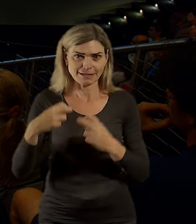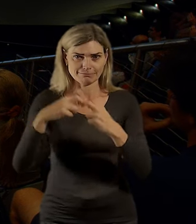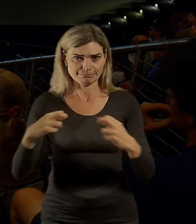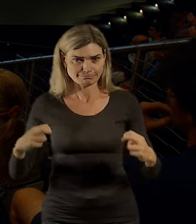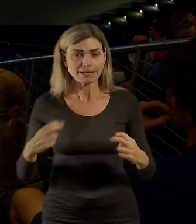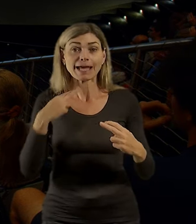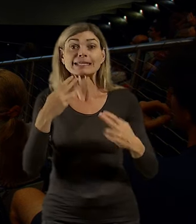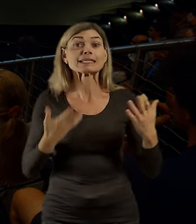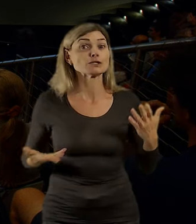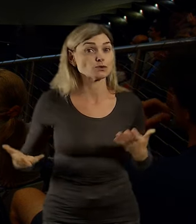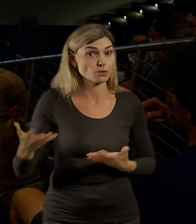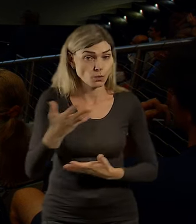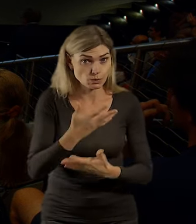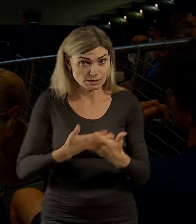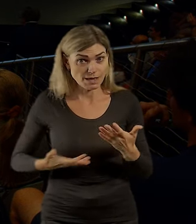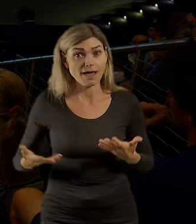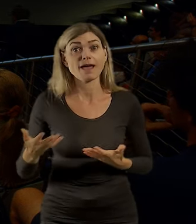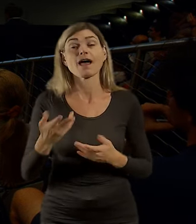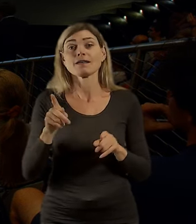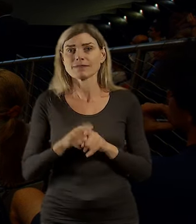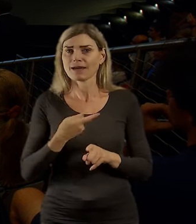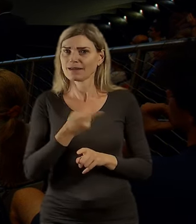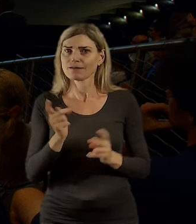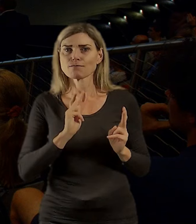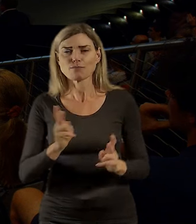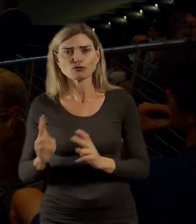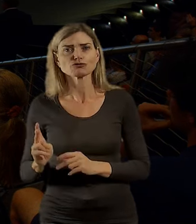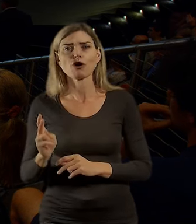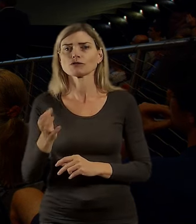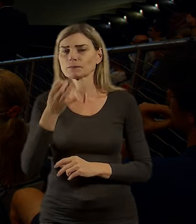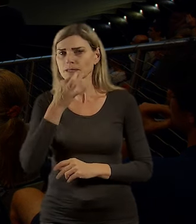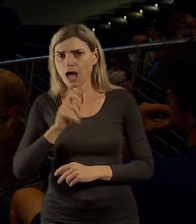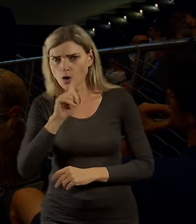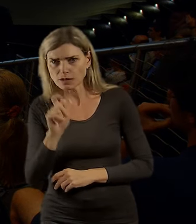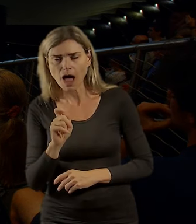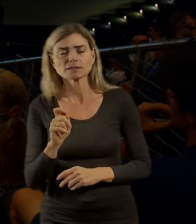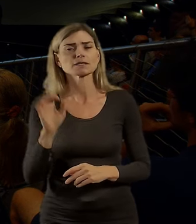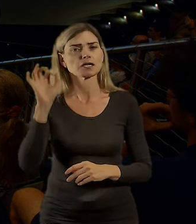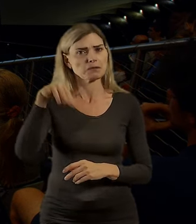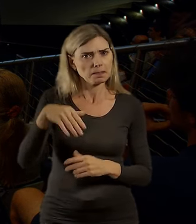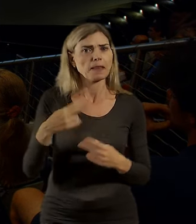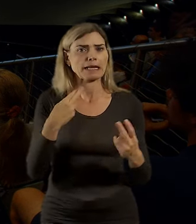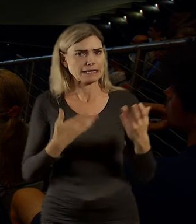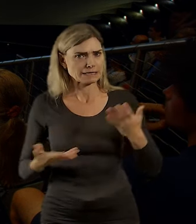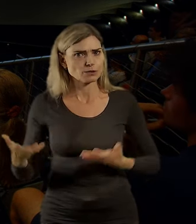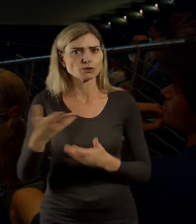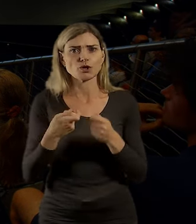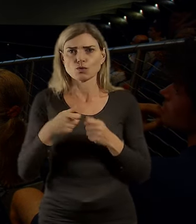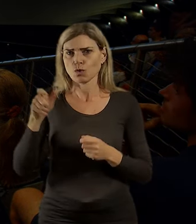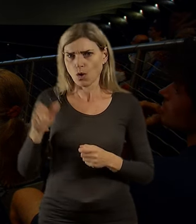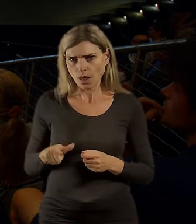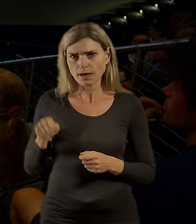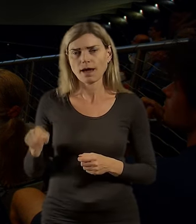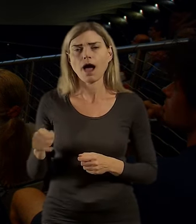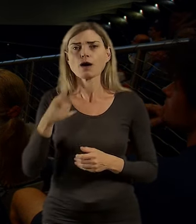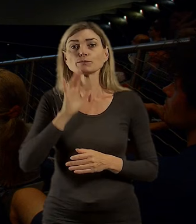se se ještě přidali do panelové diskuze, budete mít ještě možnost případně zeptat, zapojit se do diskuze. Je tady můj kolega, který vám